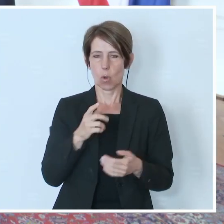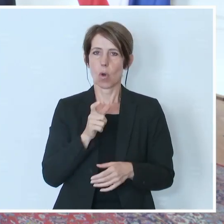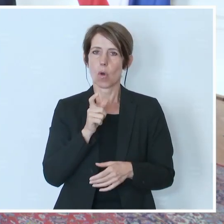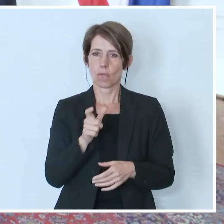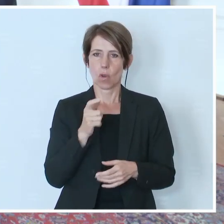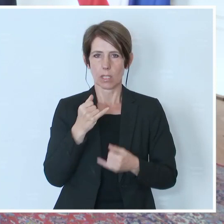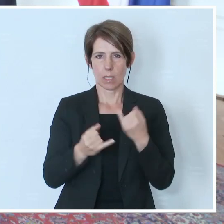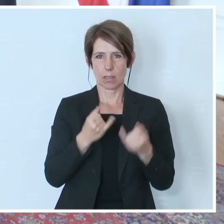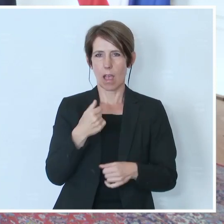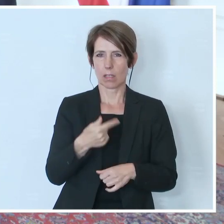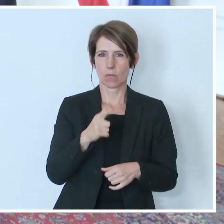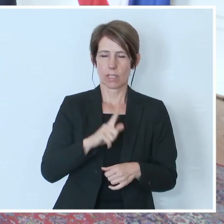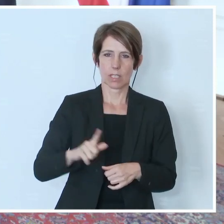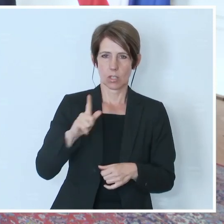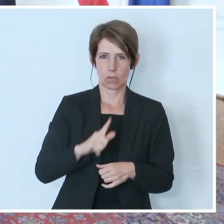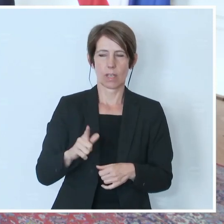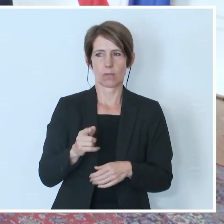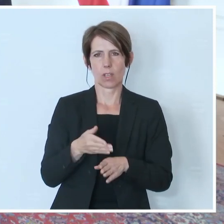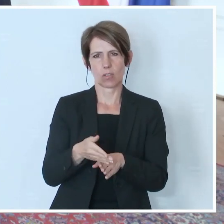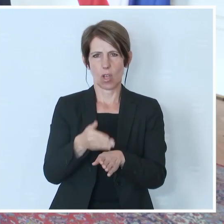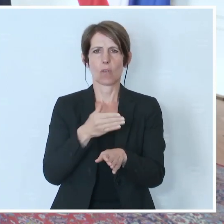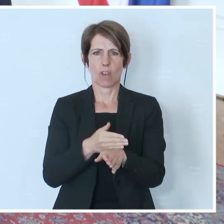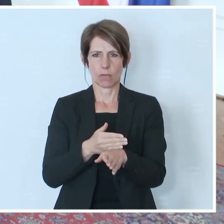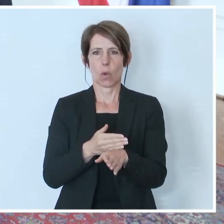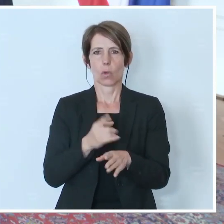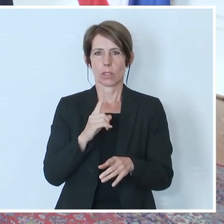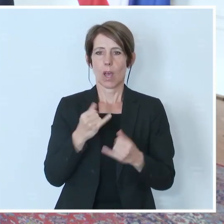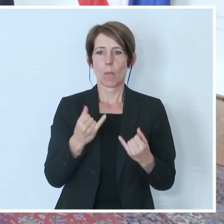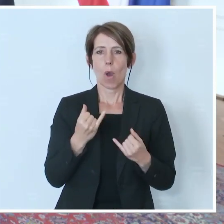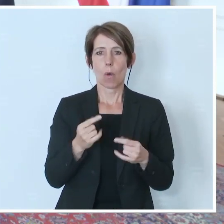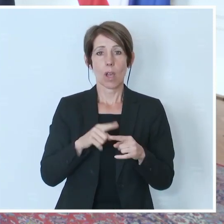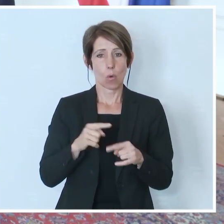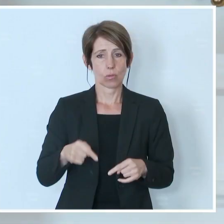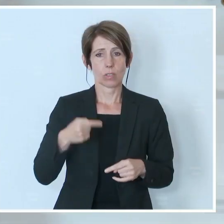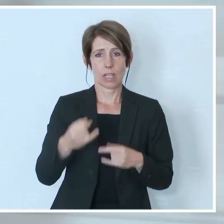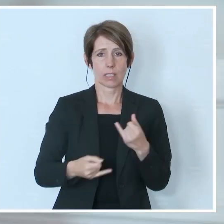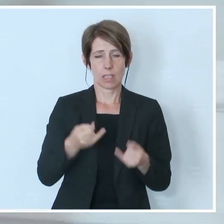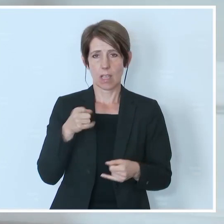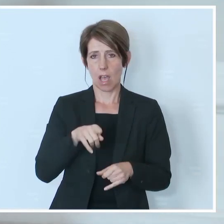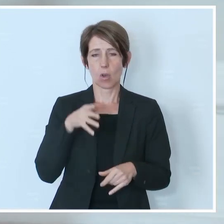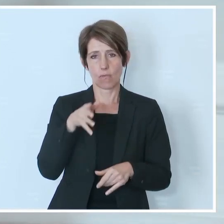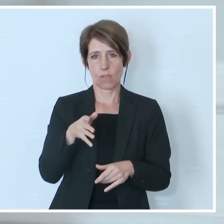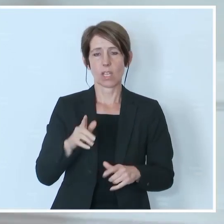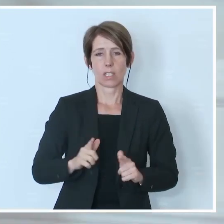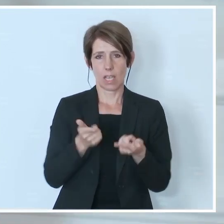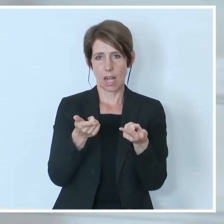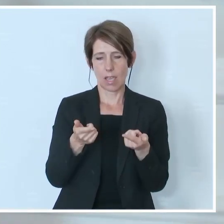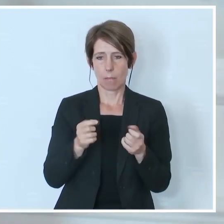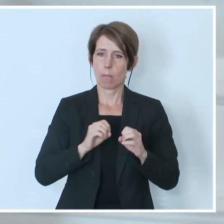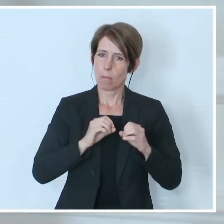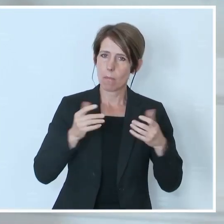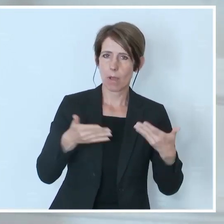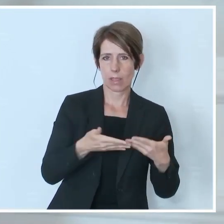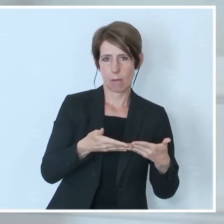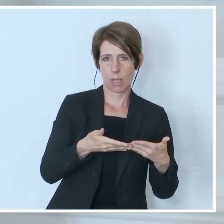2022 erklärt, war vielleicht leicht verfrüht, weil wir werden das noch heuer und auch nächstes Jahr erleben. Die Pandemie, der zunehmend